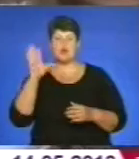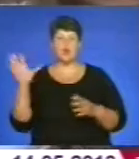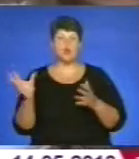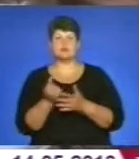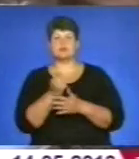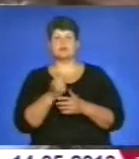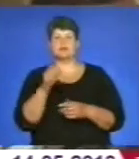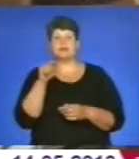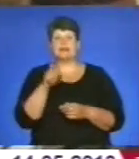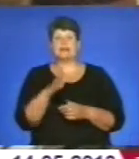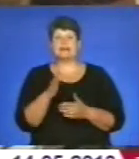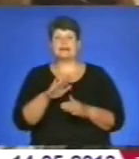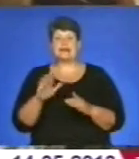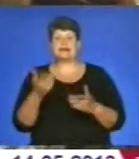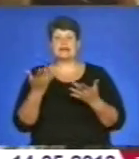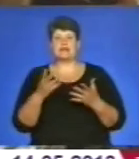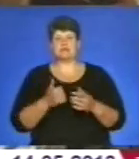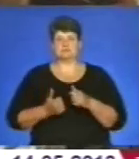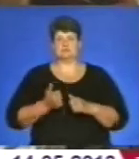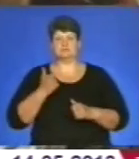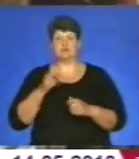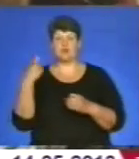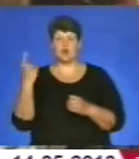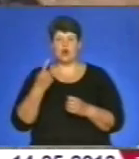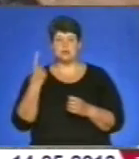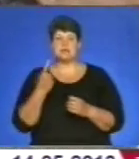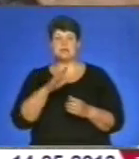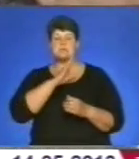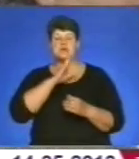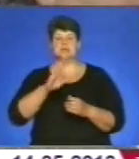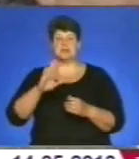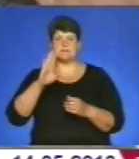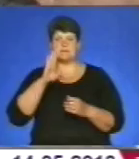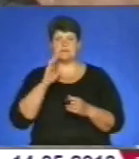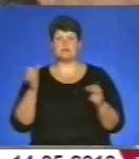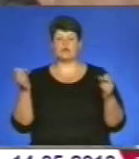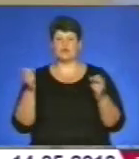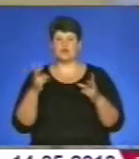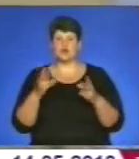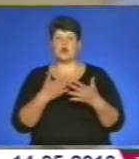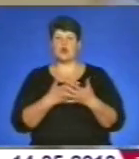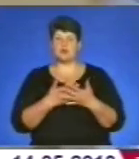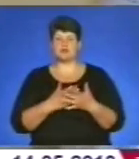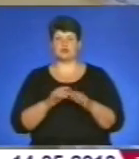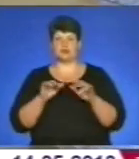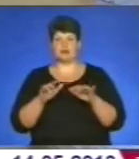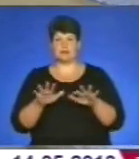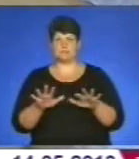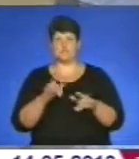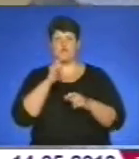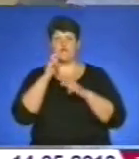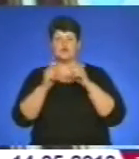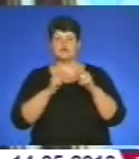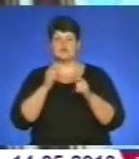пишається область. Матерям, які успішно поєднують основне покликання жінки з професійною та громадською діяльністю, вручив